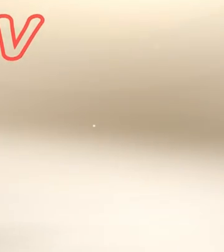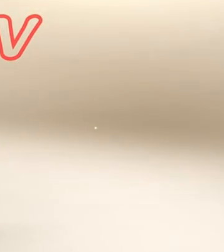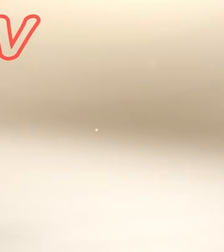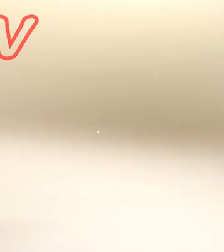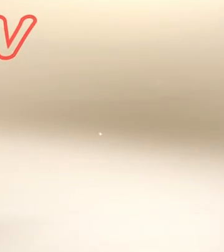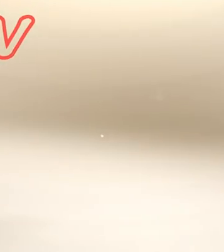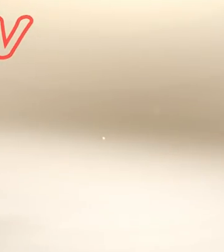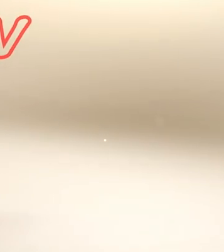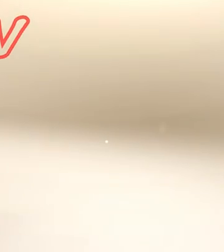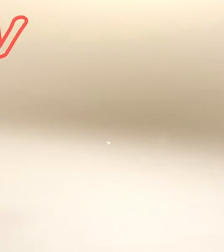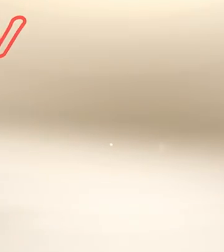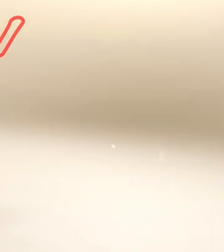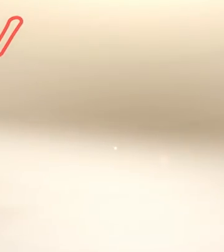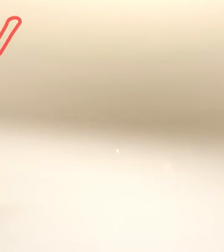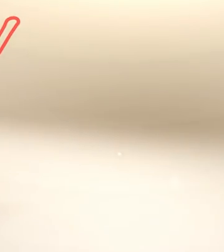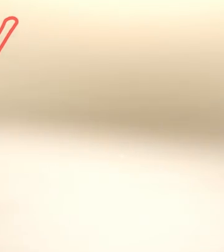Panie